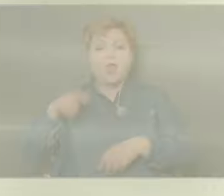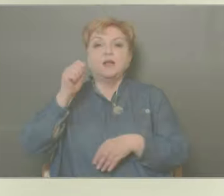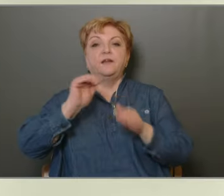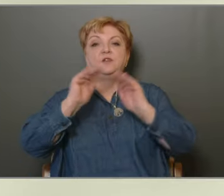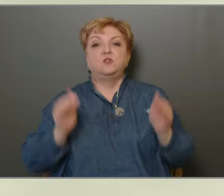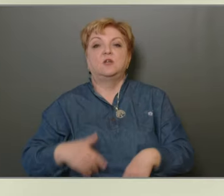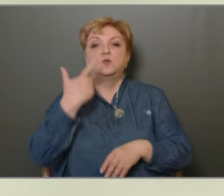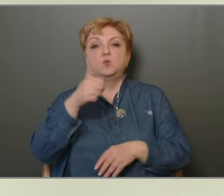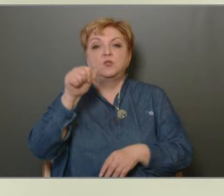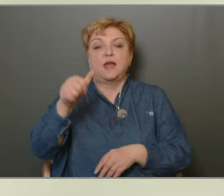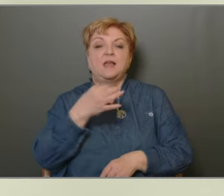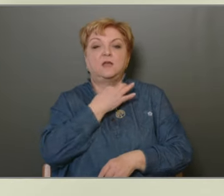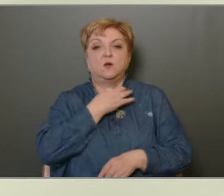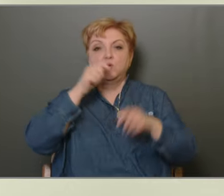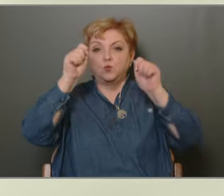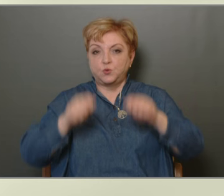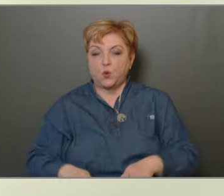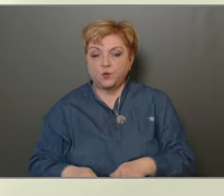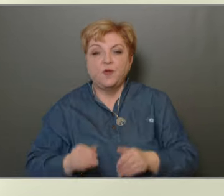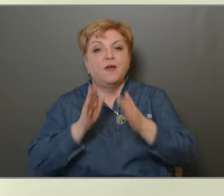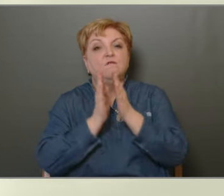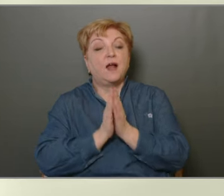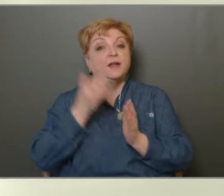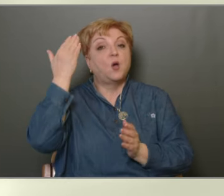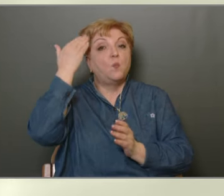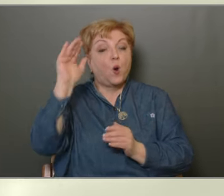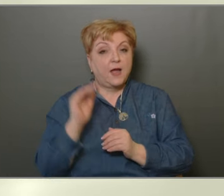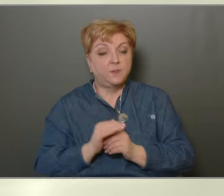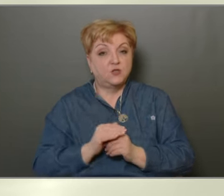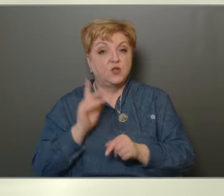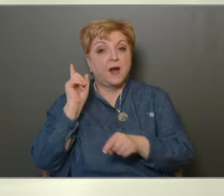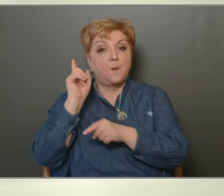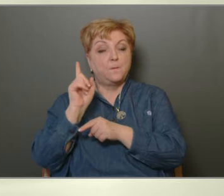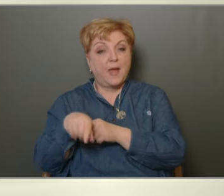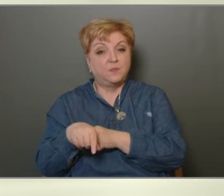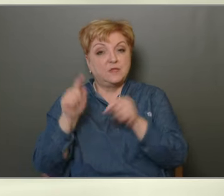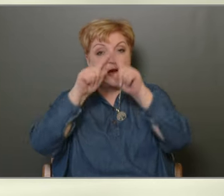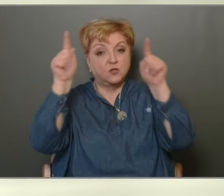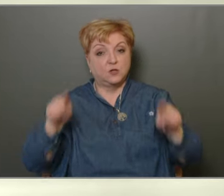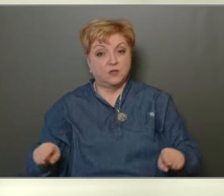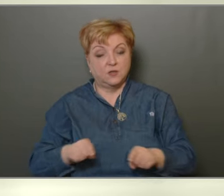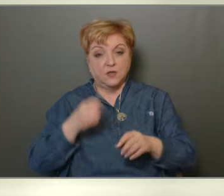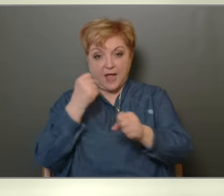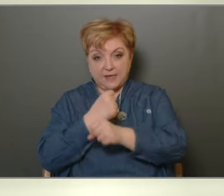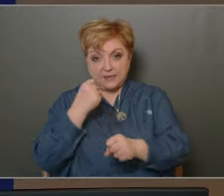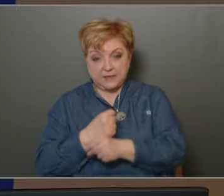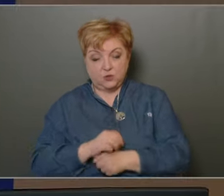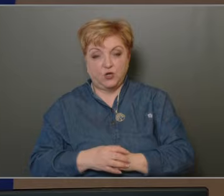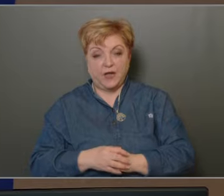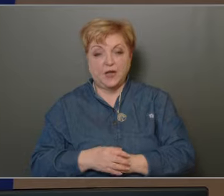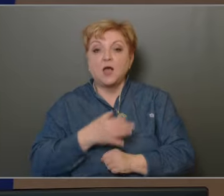Képviselőtestület 21-hegyhangban úgy dönt, felkéri a polgármestert megbízási okorat elkészítetésére.